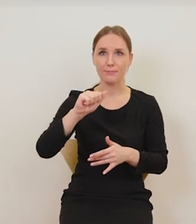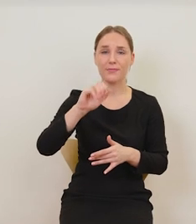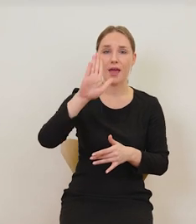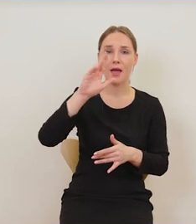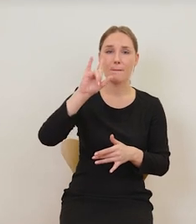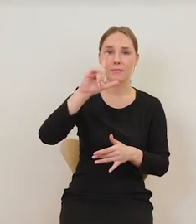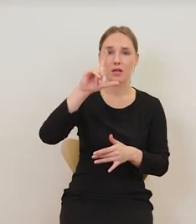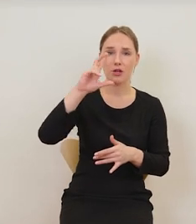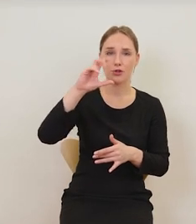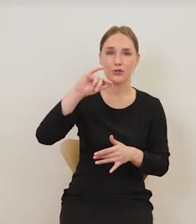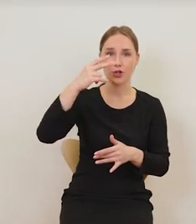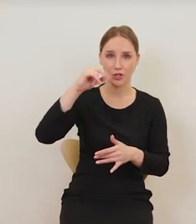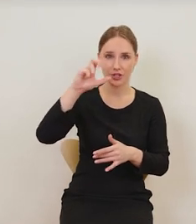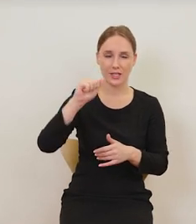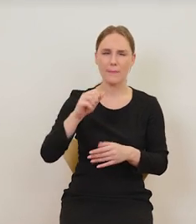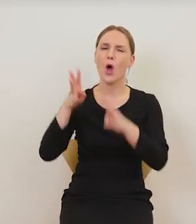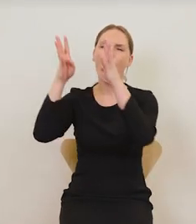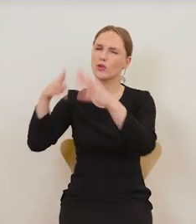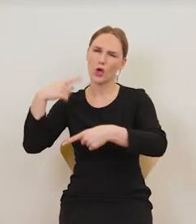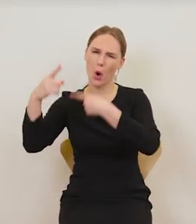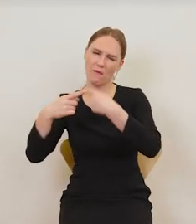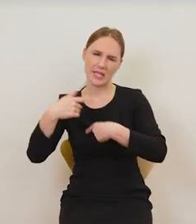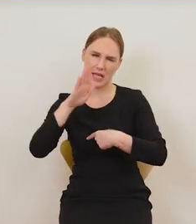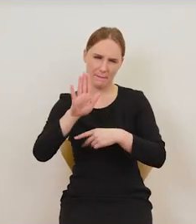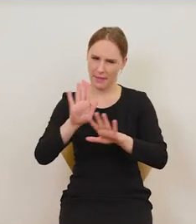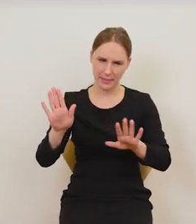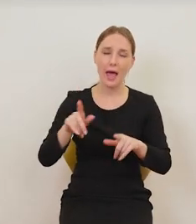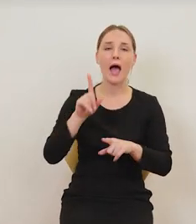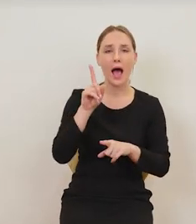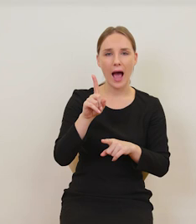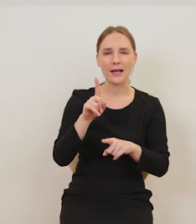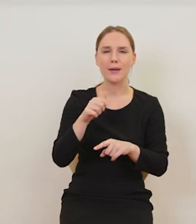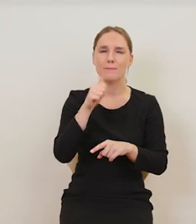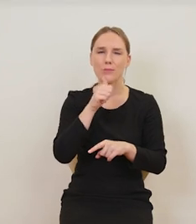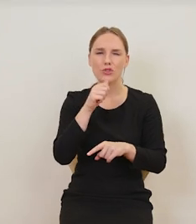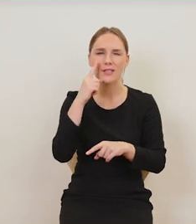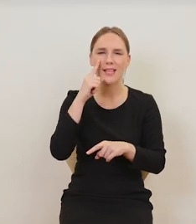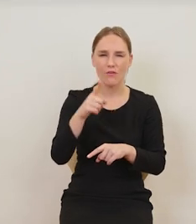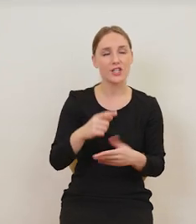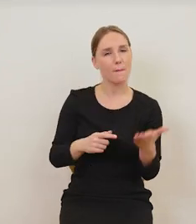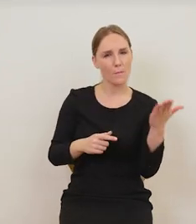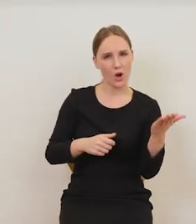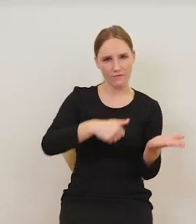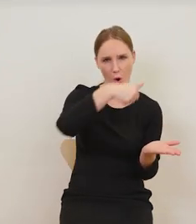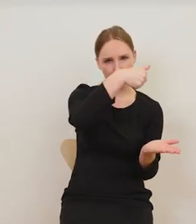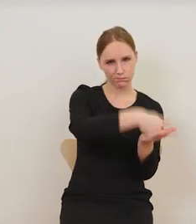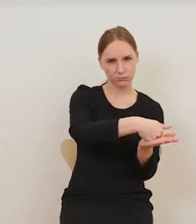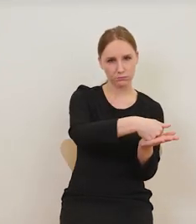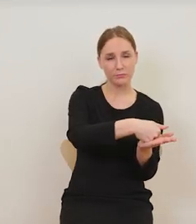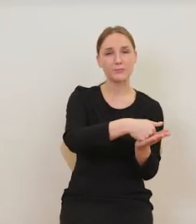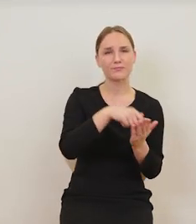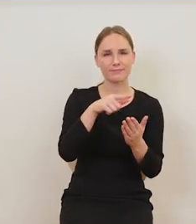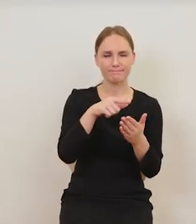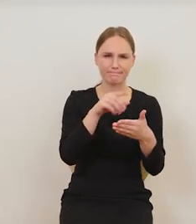tutaj mówić, bo nie o to chodzi. Natomiast proszę zwrócić uwagę na sygnaturę w lewym dolnym rogu tego